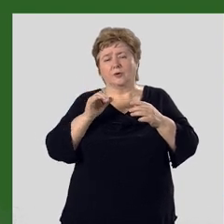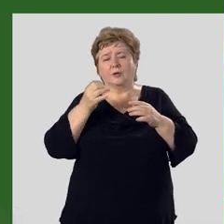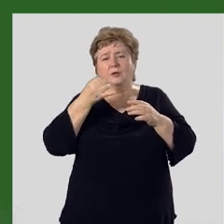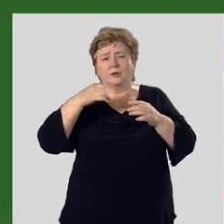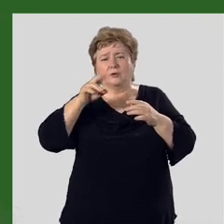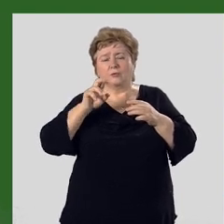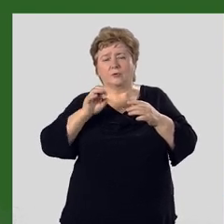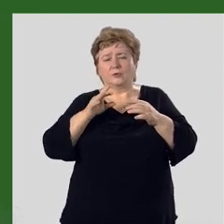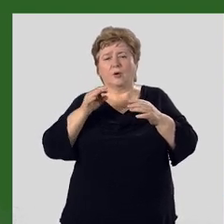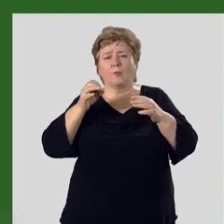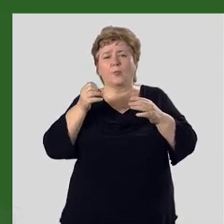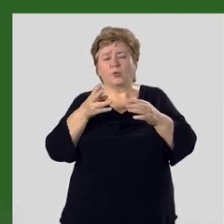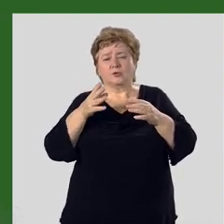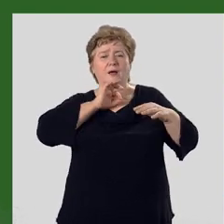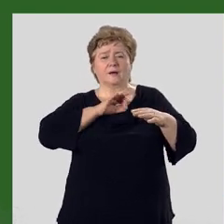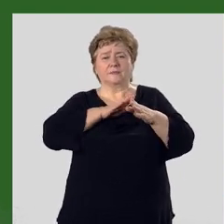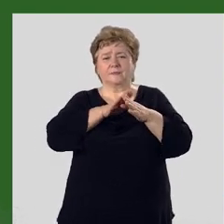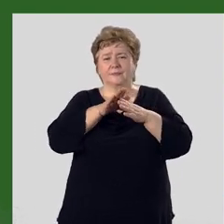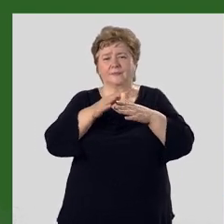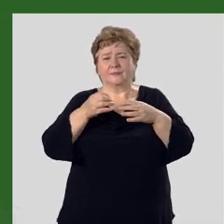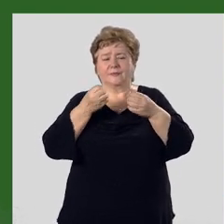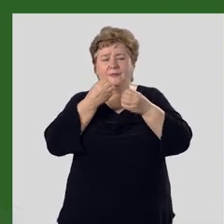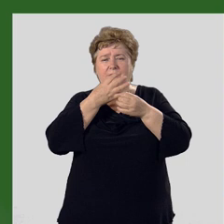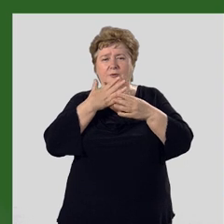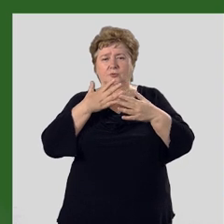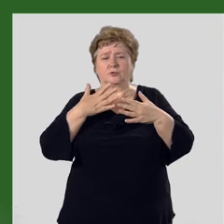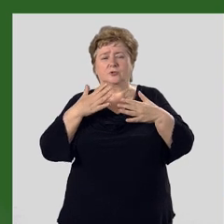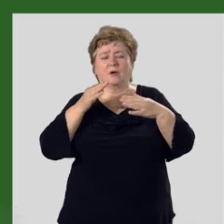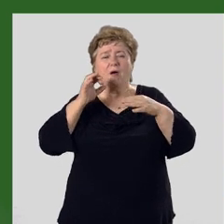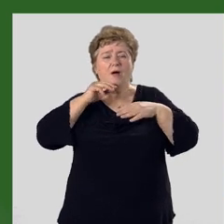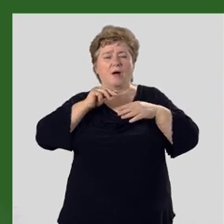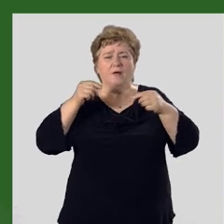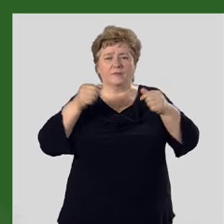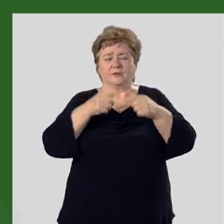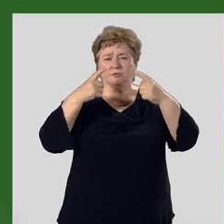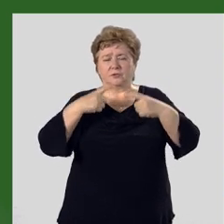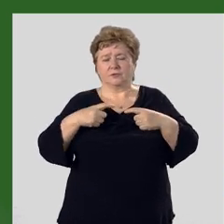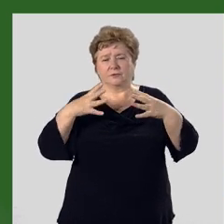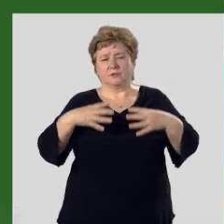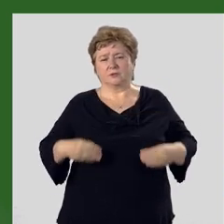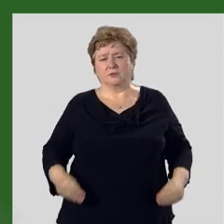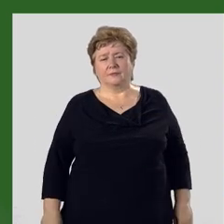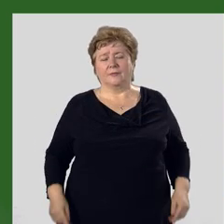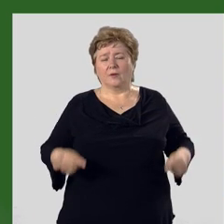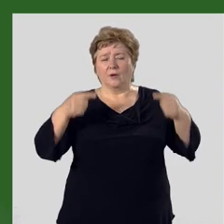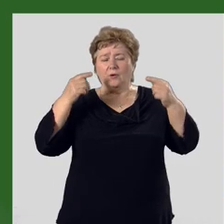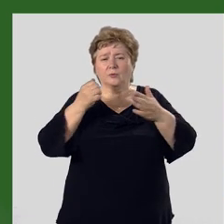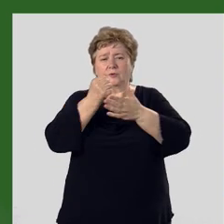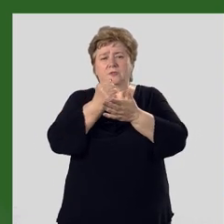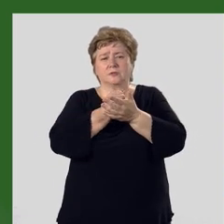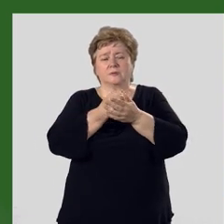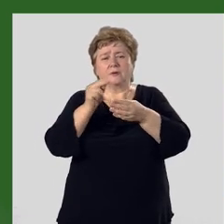йодопронистые воды, оказывающие благотворное влияние на человеческий организм. Крупные